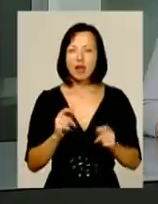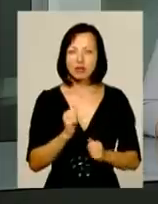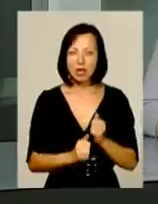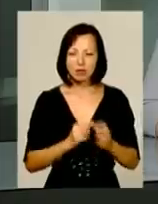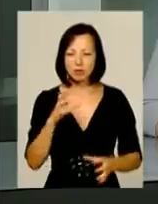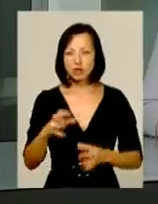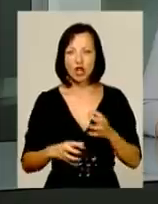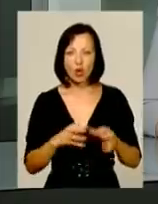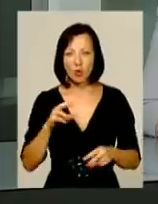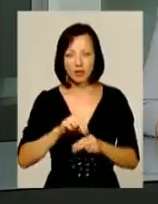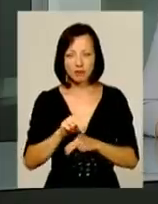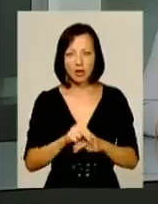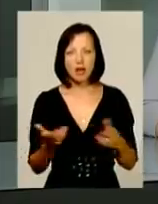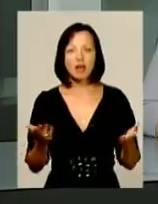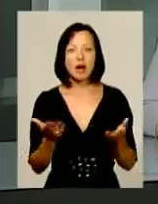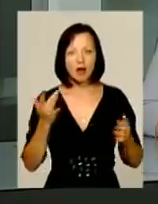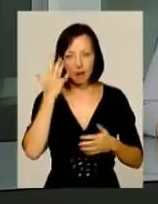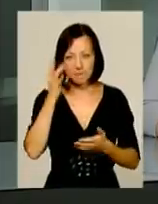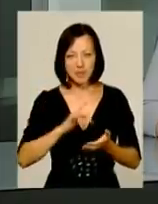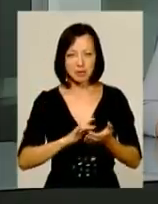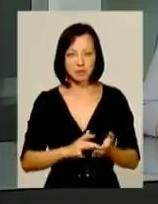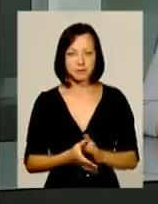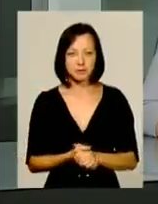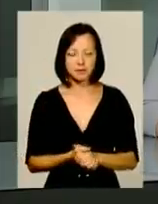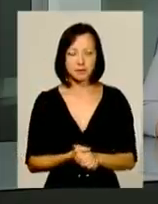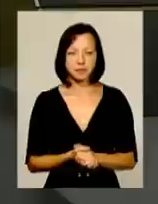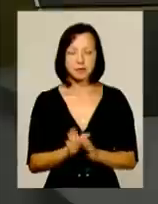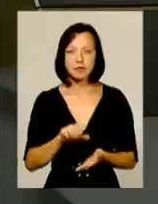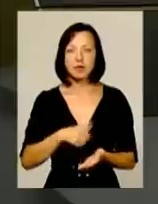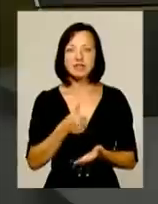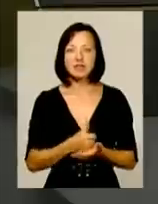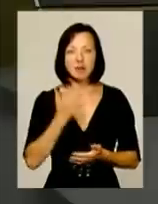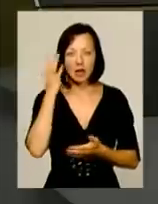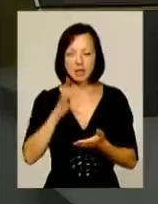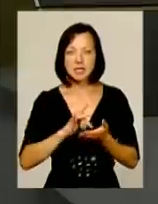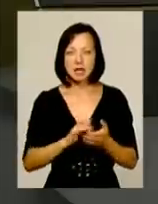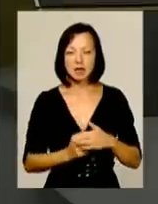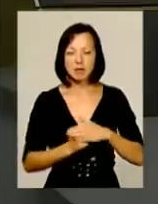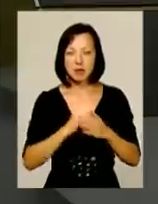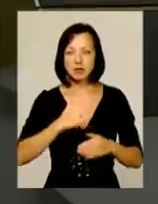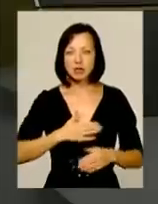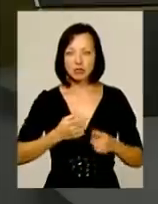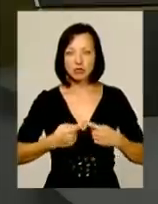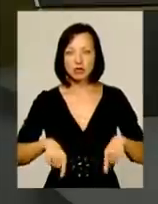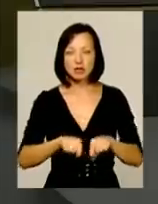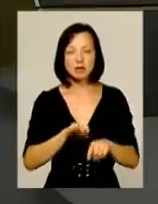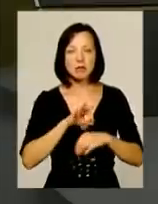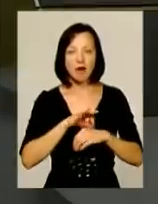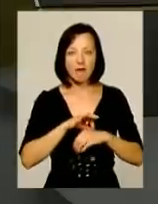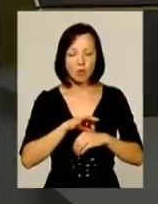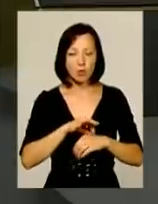міжнародні тренування і яка їхня мета? Звісно, основна ціль, зараз на базі нашої воєнської частини проводиться